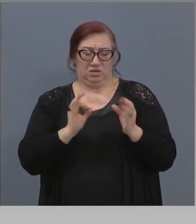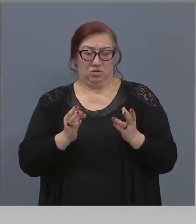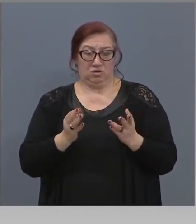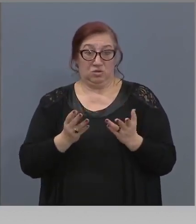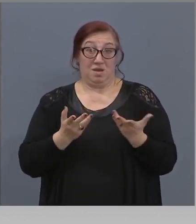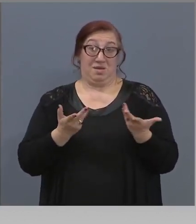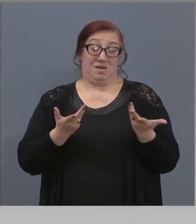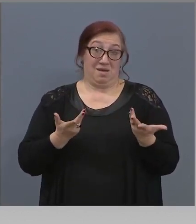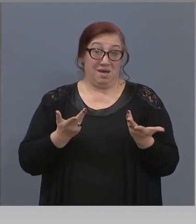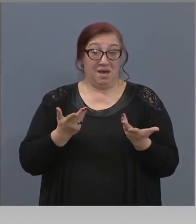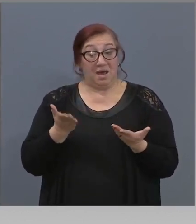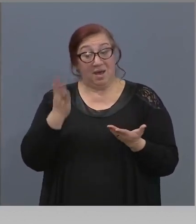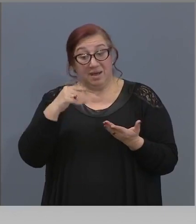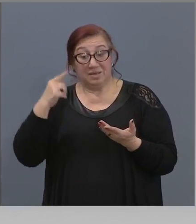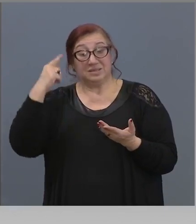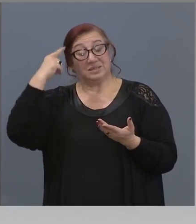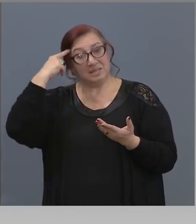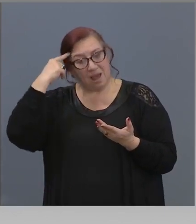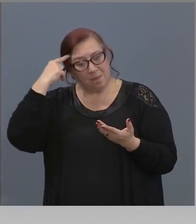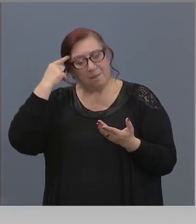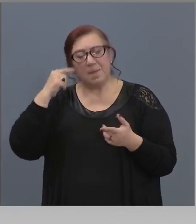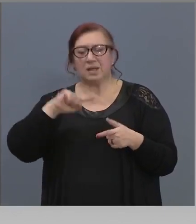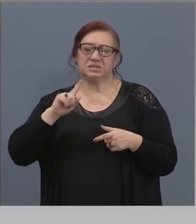съм знаел, не се чувствам подведен.